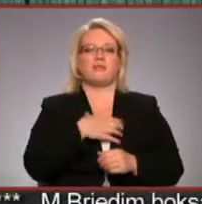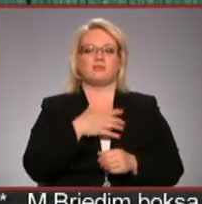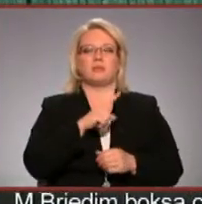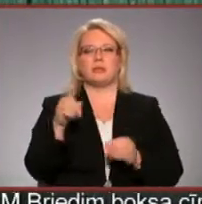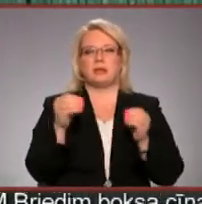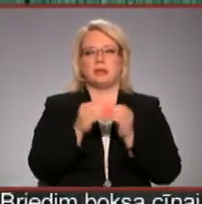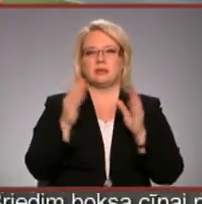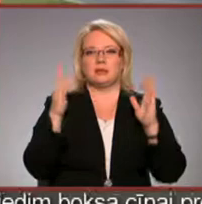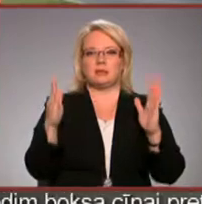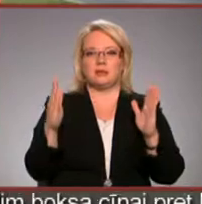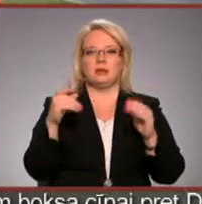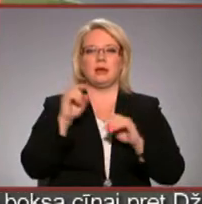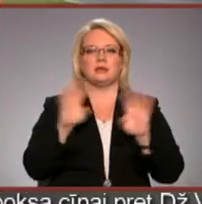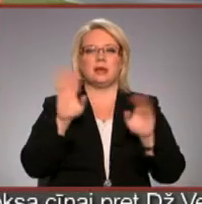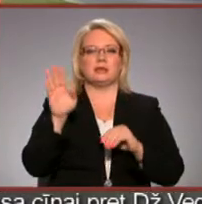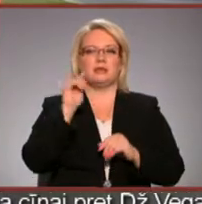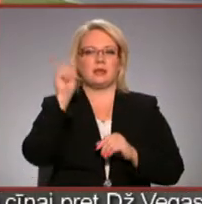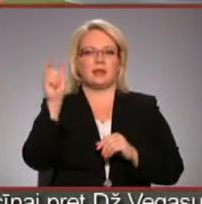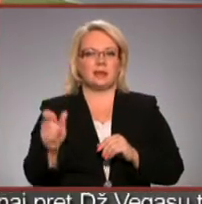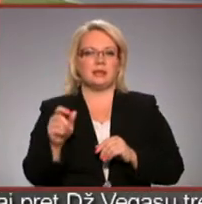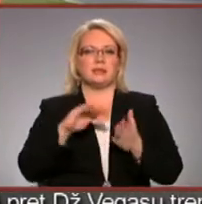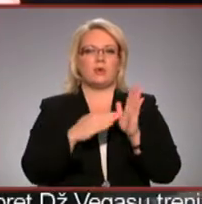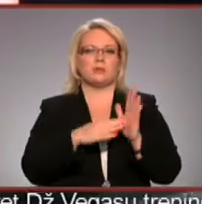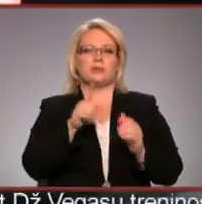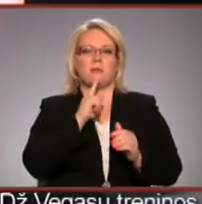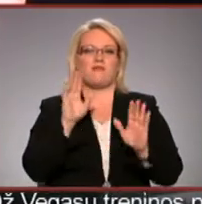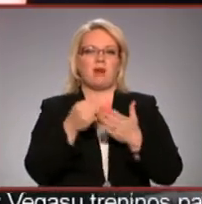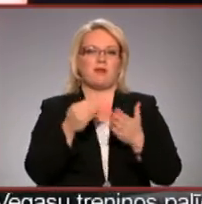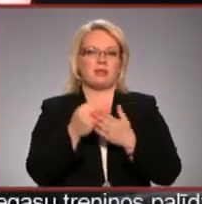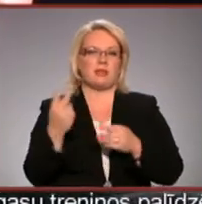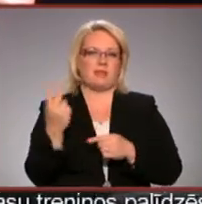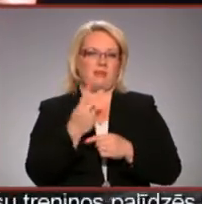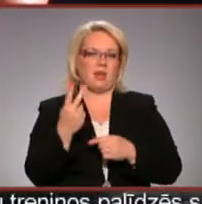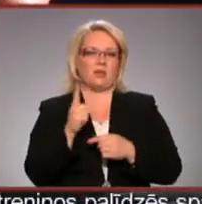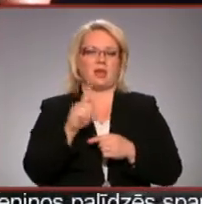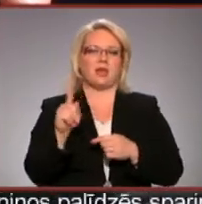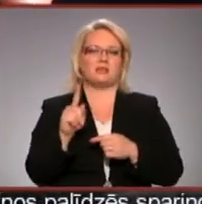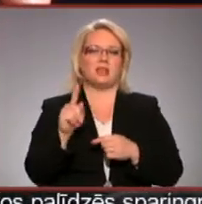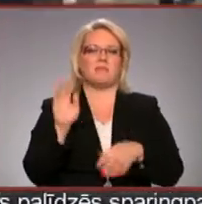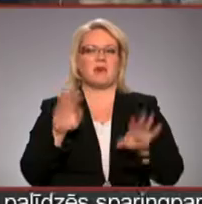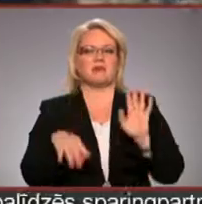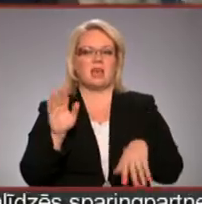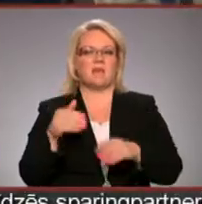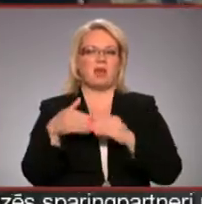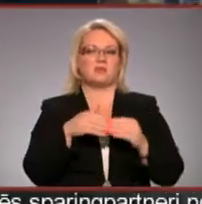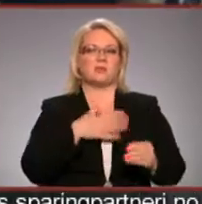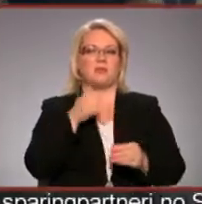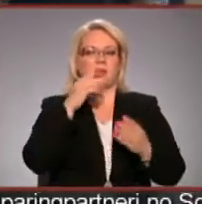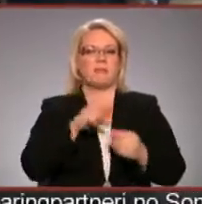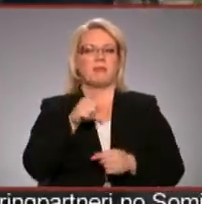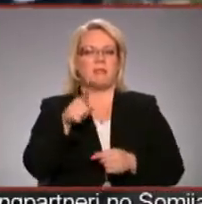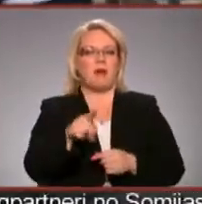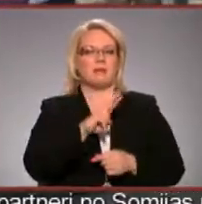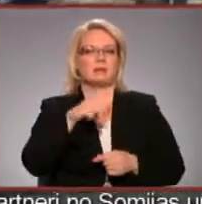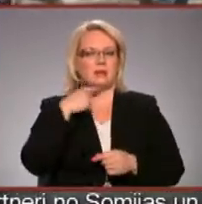līdz desmit. Kas tās tainars? Situāciju Liepājā var vērtēt divējādi. Ir tādi cilvēki, kur pasīvi aizvad savu ikdienu, un tādi, kuri gribētu